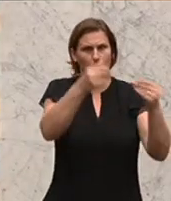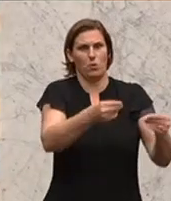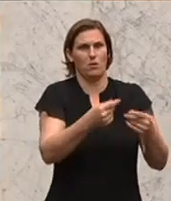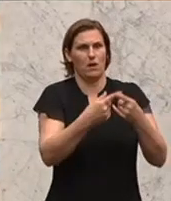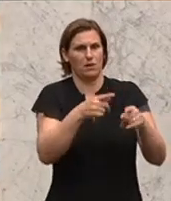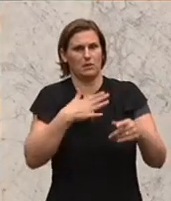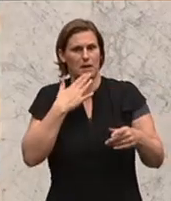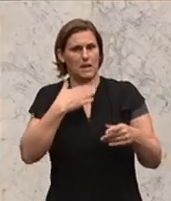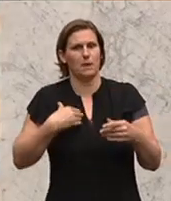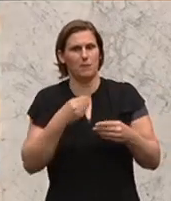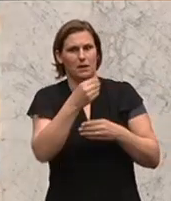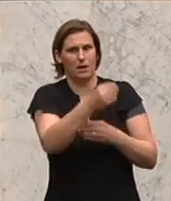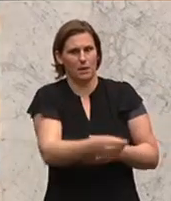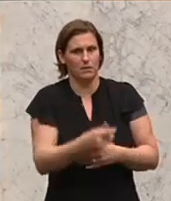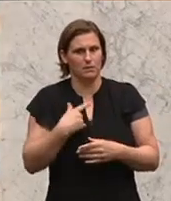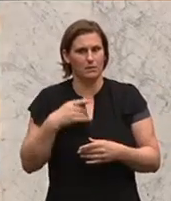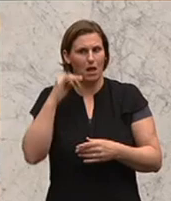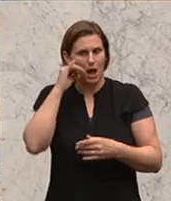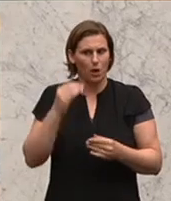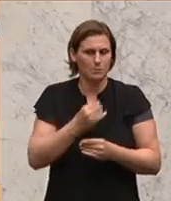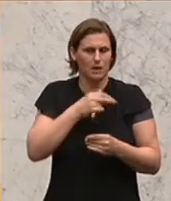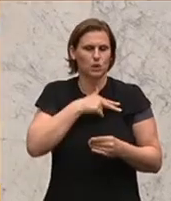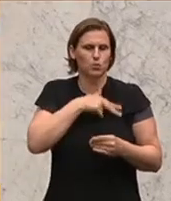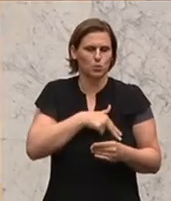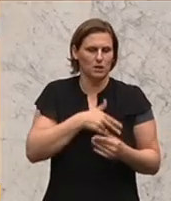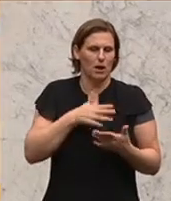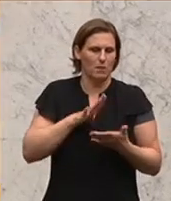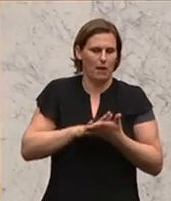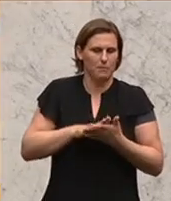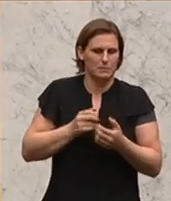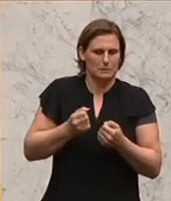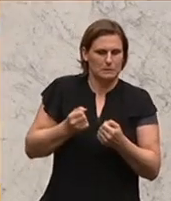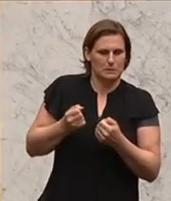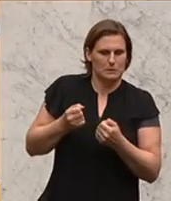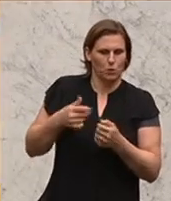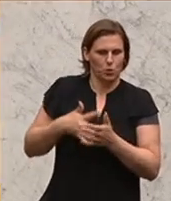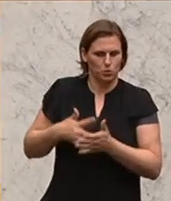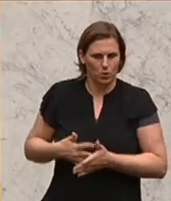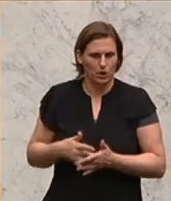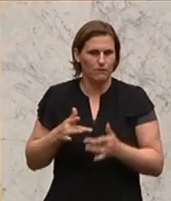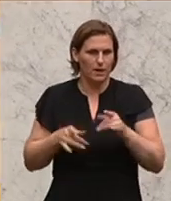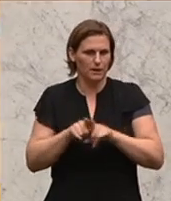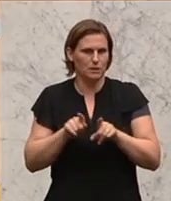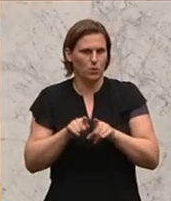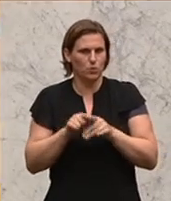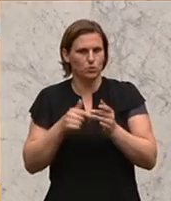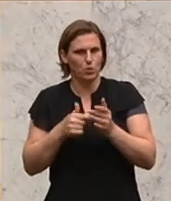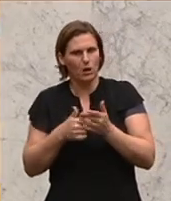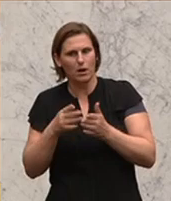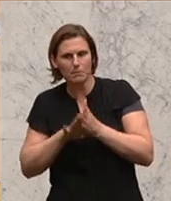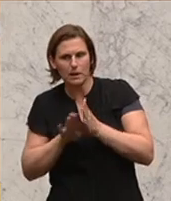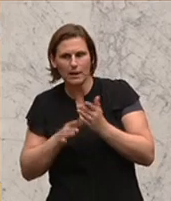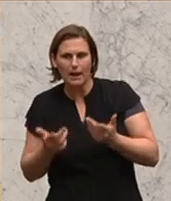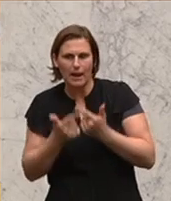da ist es wurscht, wenn der Platz noch teurer ist, hauptsache unter sozialistischer Kontrolle. Vielleicht auch noch dann dazu verwendet, dass man Wahlkarten möglichst günstig ausfüllen kann.